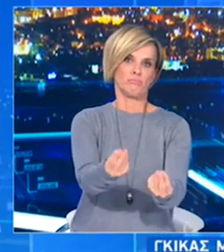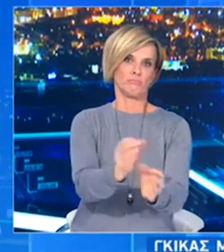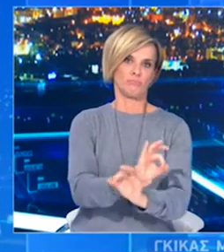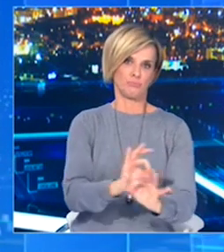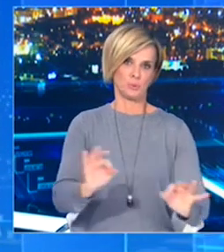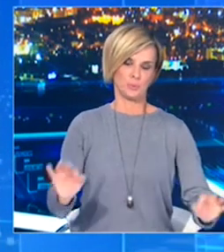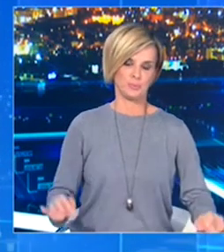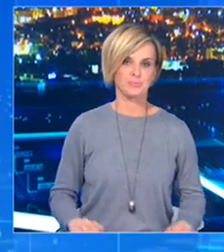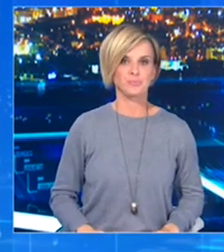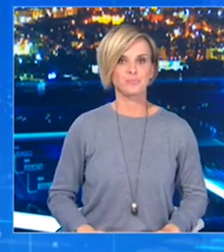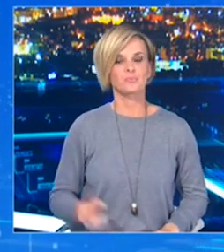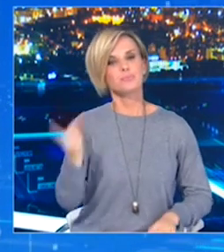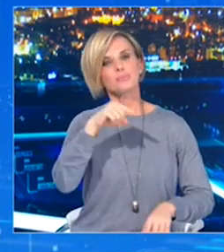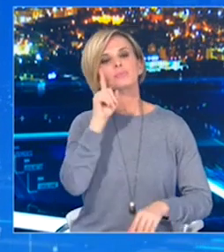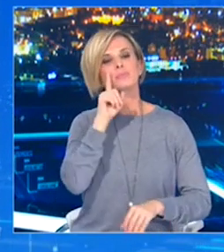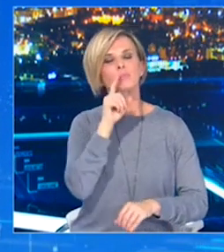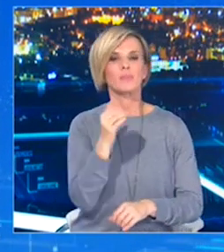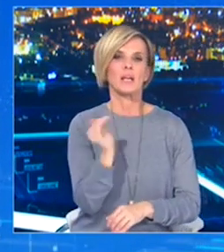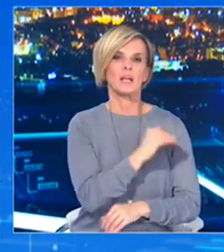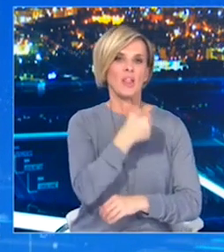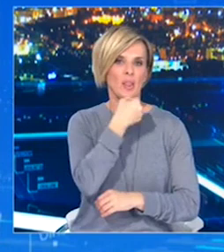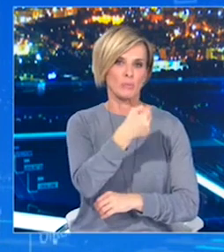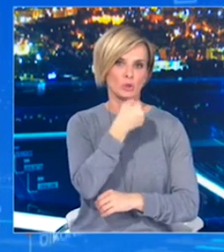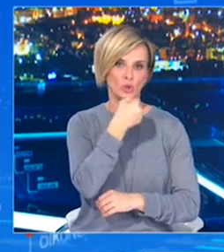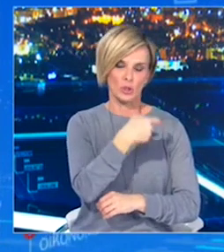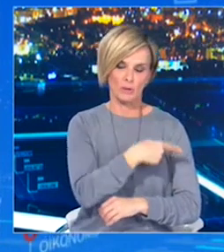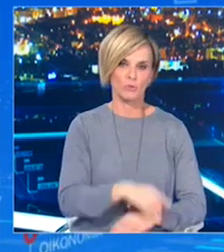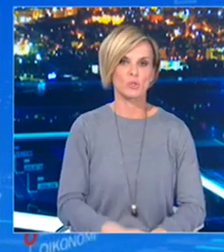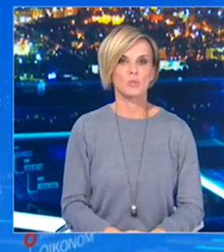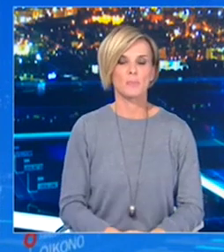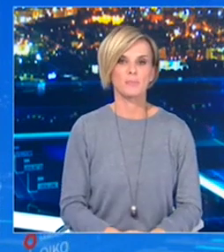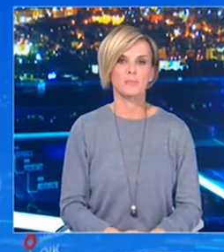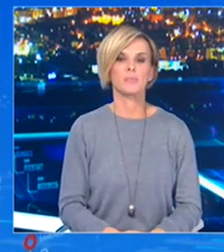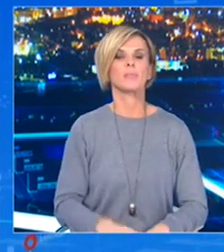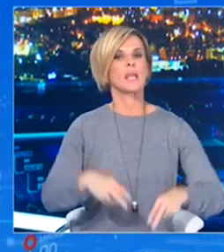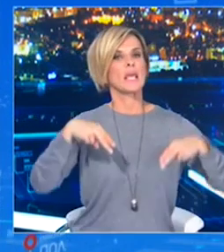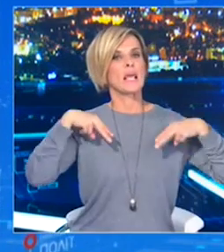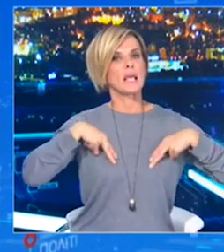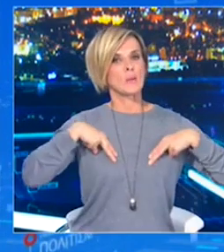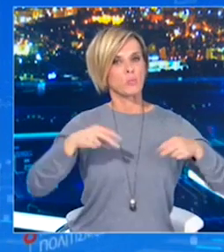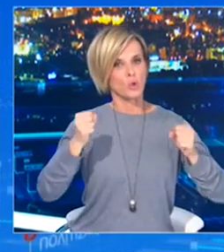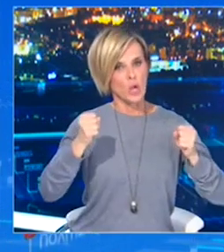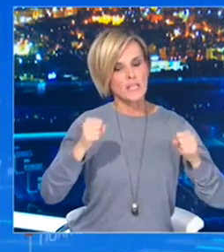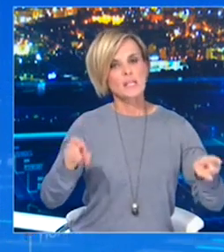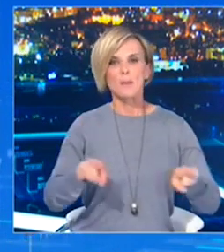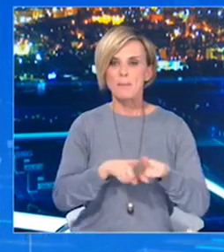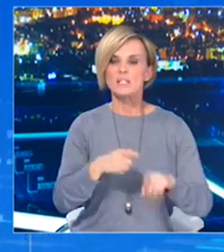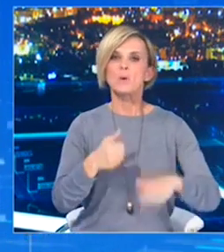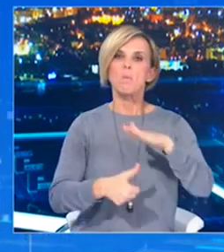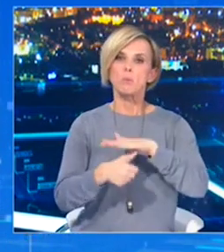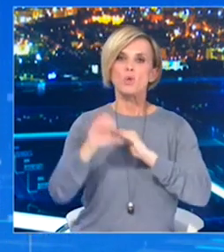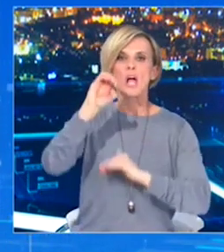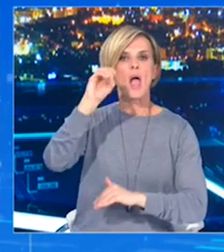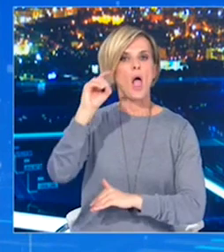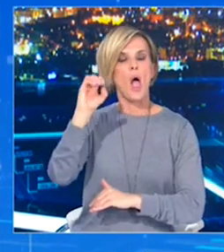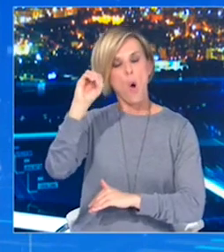Η κυρία Τσιλιμμικάκη από το iDCS.gr Τόσο η ηγεσία του Υπουργείου όσο και ο πρόεδρος του Ιωδή και ο Υφυπουργός Πολιτικής Προστασίας